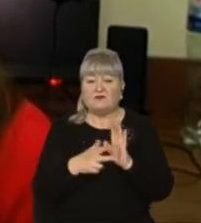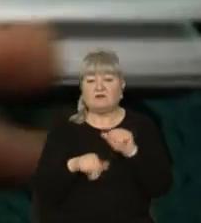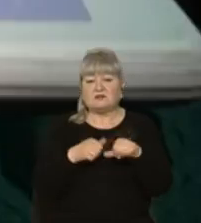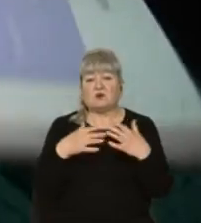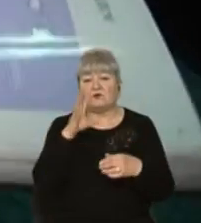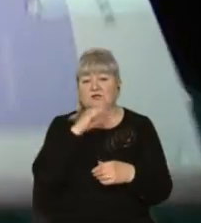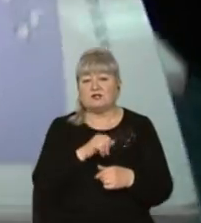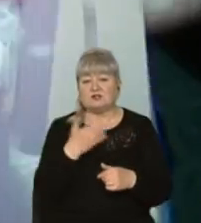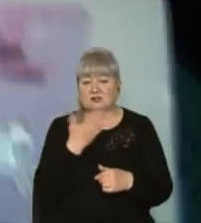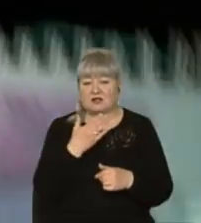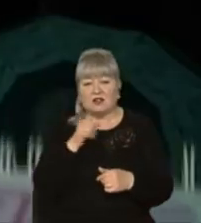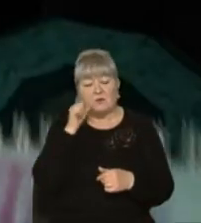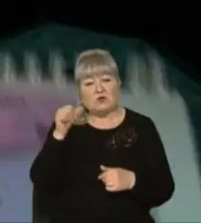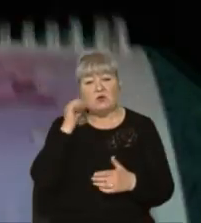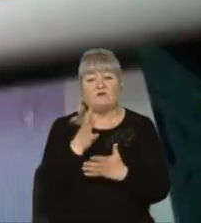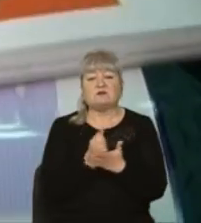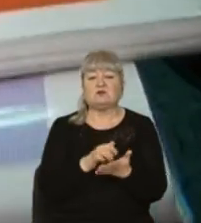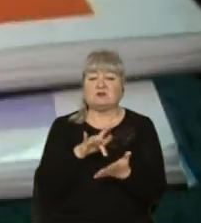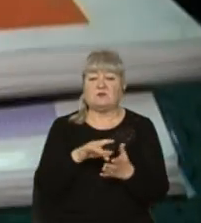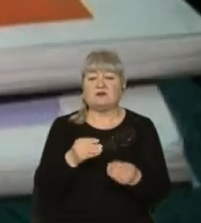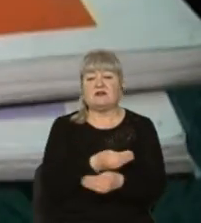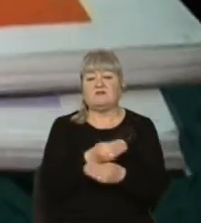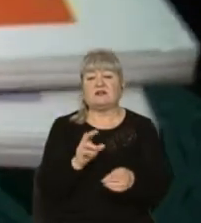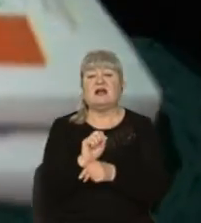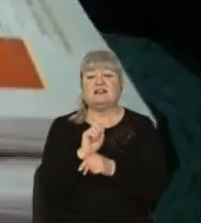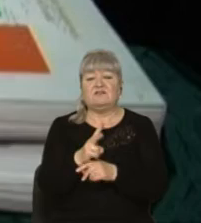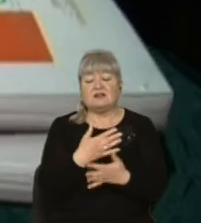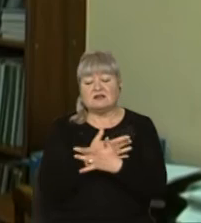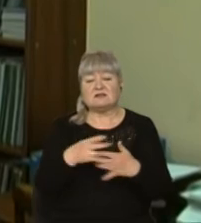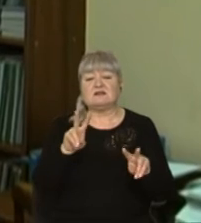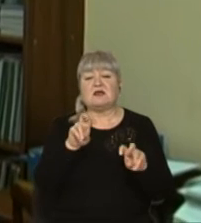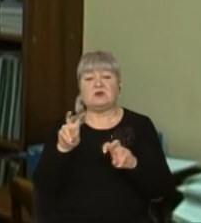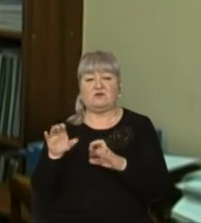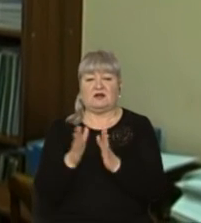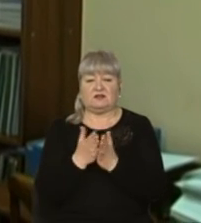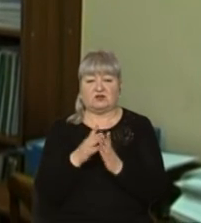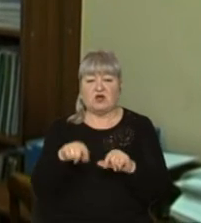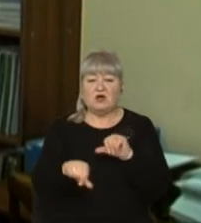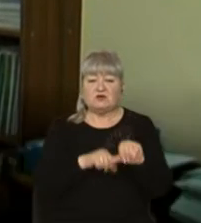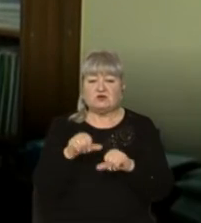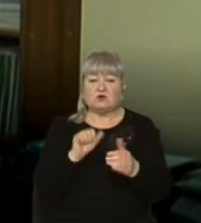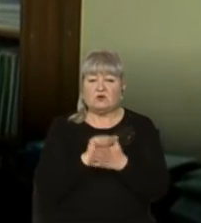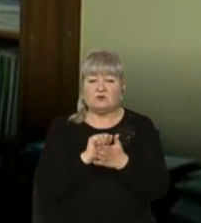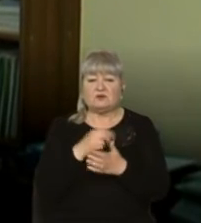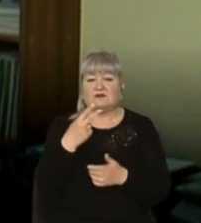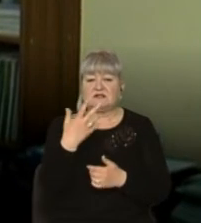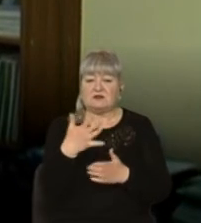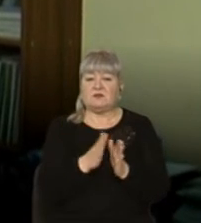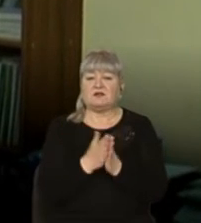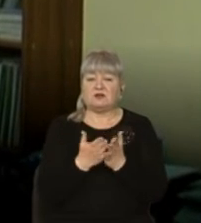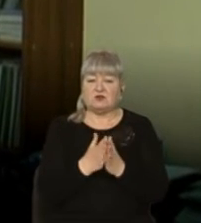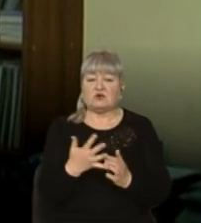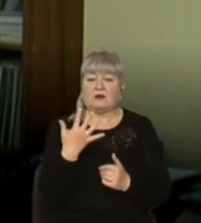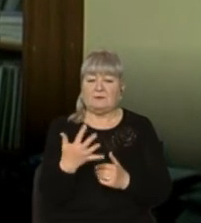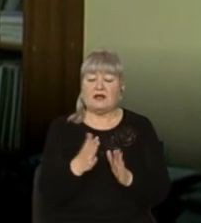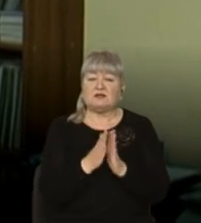читати. Минулого року у ресурсному центрі видали 12 найменувань книжок. Цього року ми друкуємо 25 книжок. П